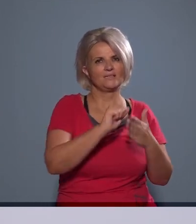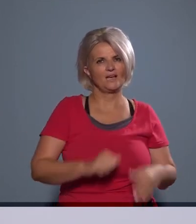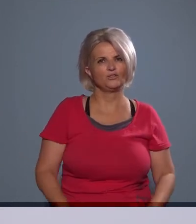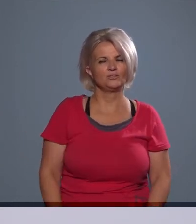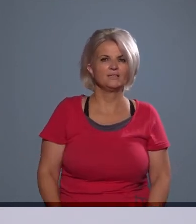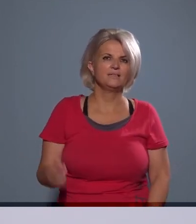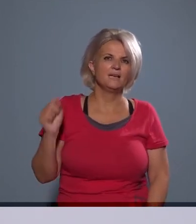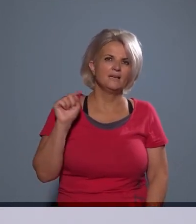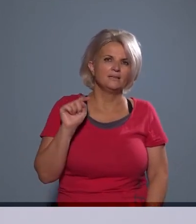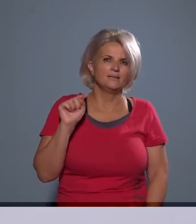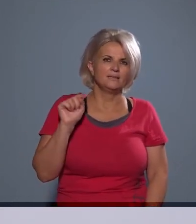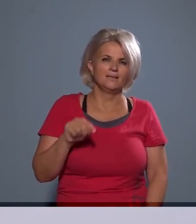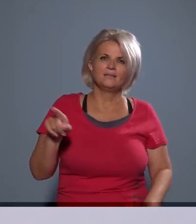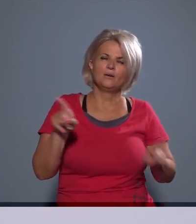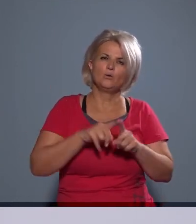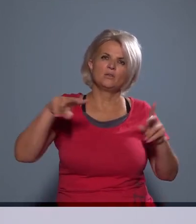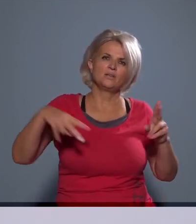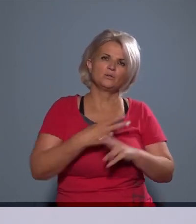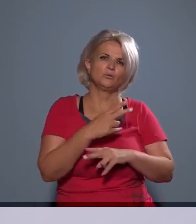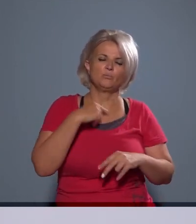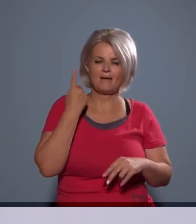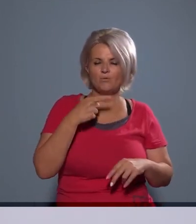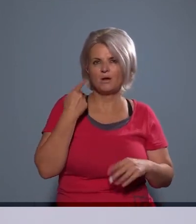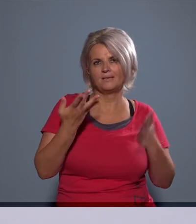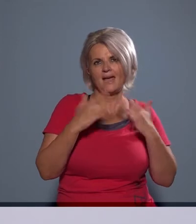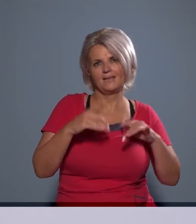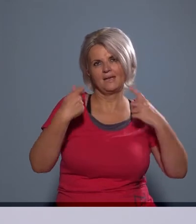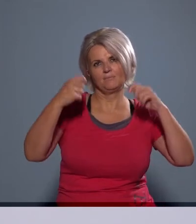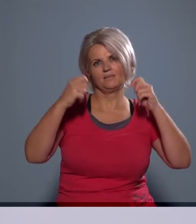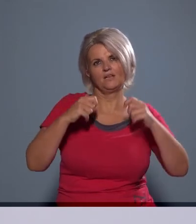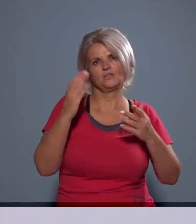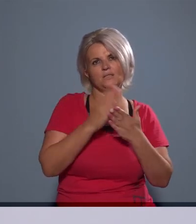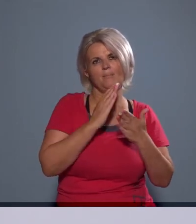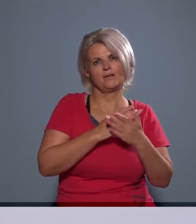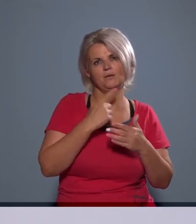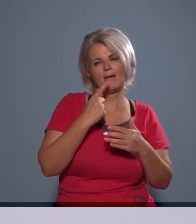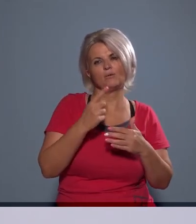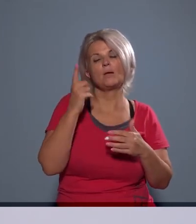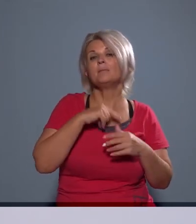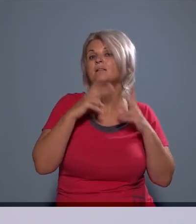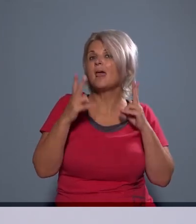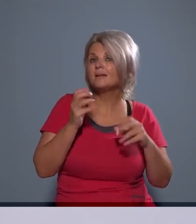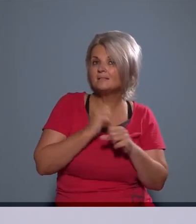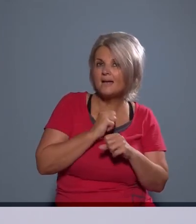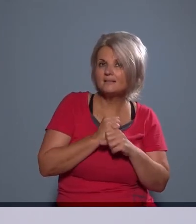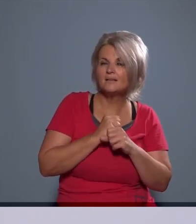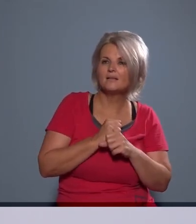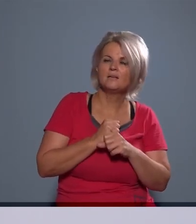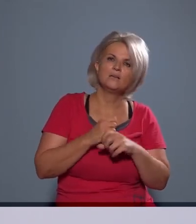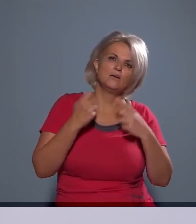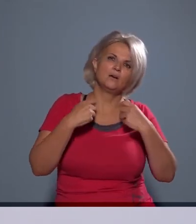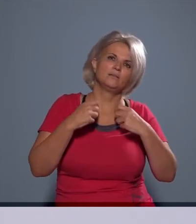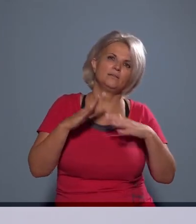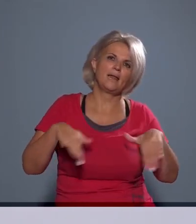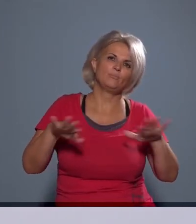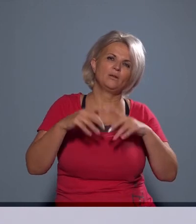Itt ugye úgy szoktuk megfogalmazni, hogy a helyi építési szabályzatok megmondják azt, hogy mit lehet tenni, a településképi szabályok